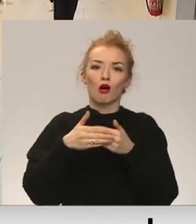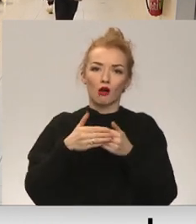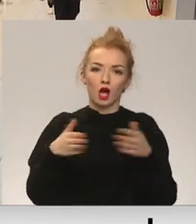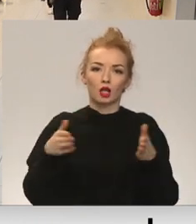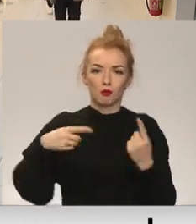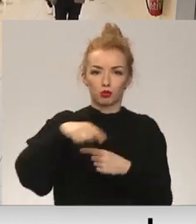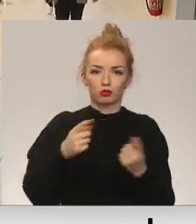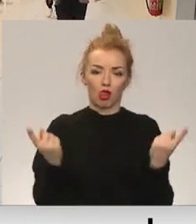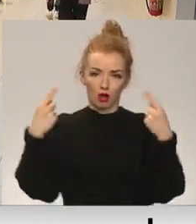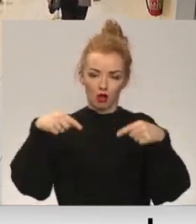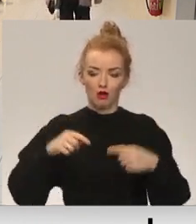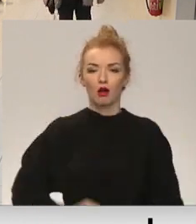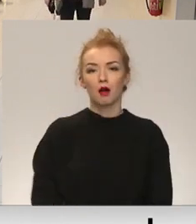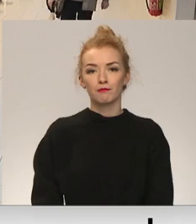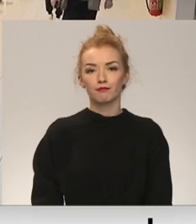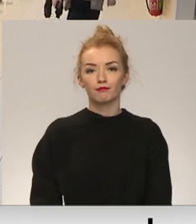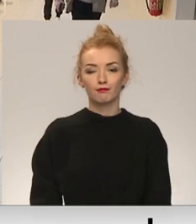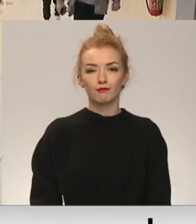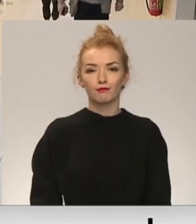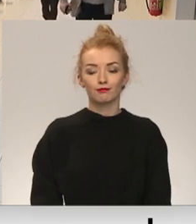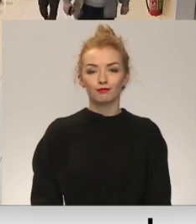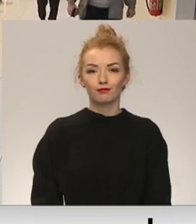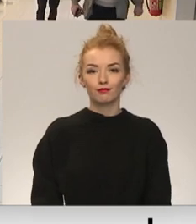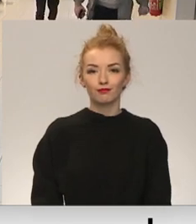sēdē. Ilija Koznīc, Olofs Perševic, Latvijas televīzija.